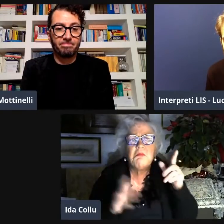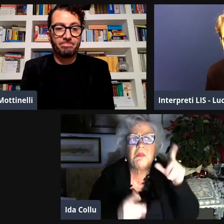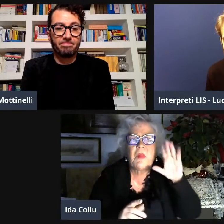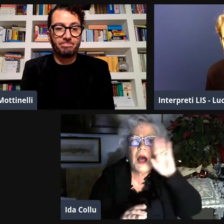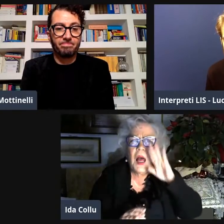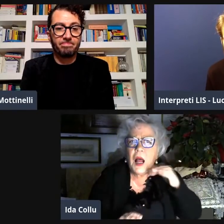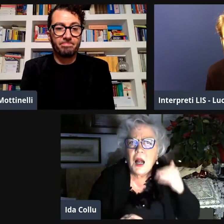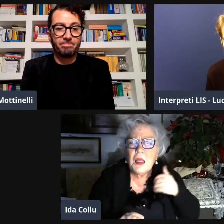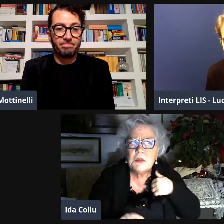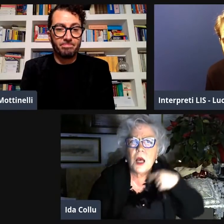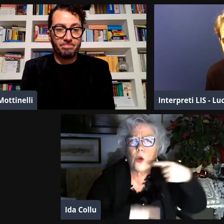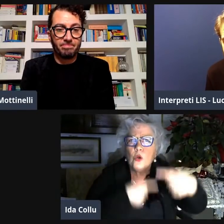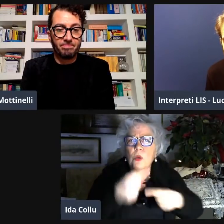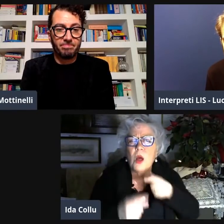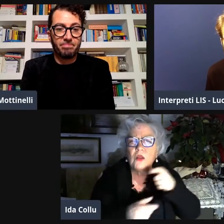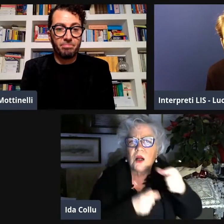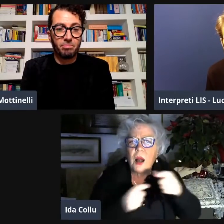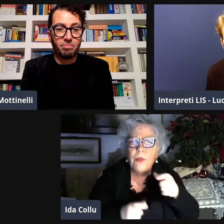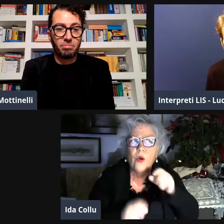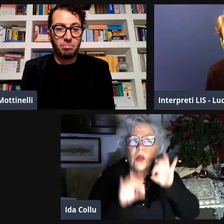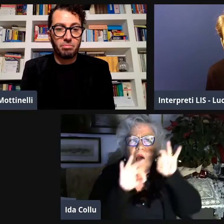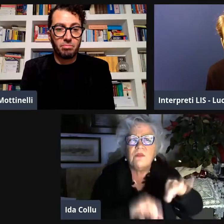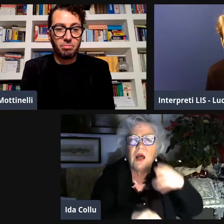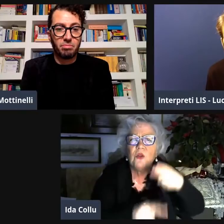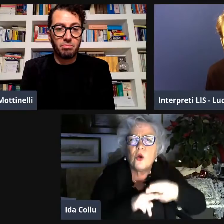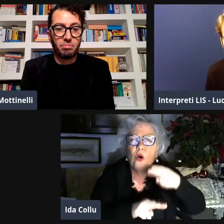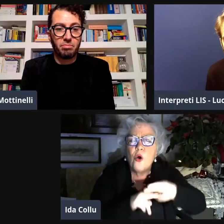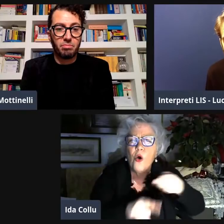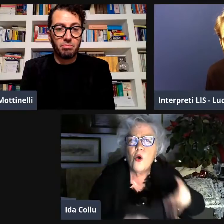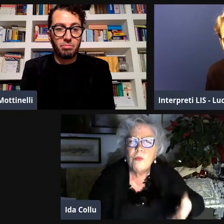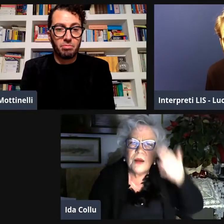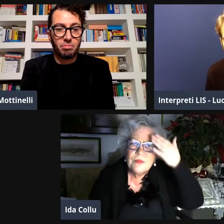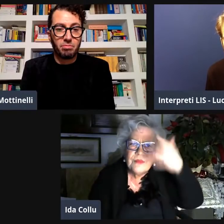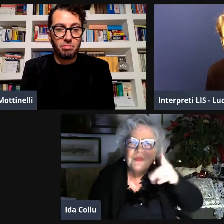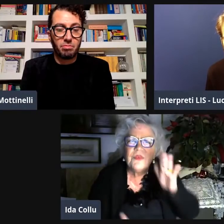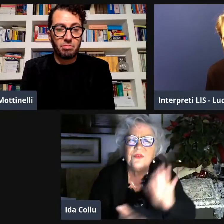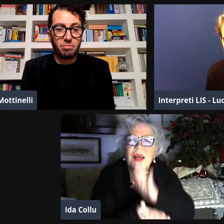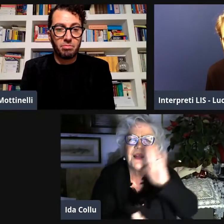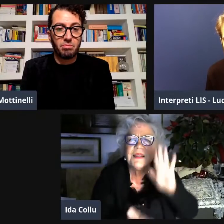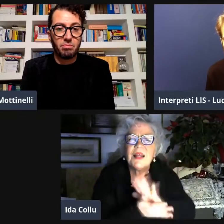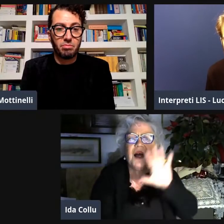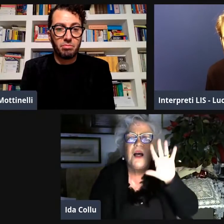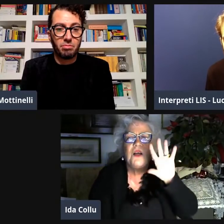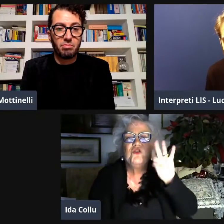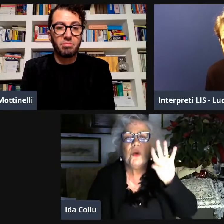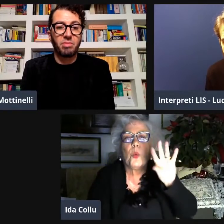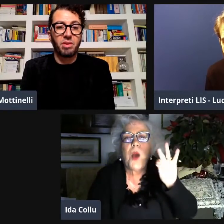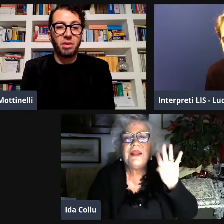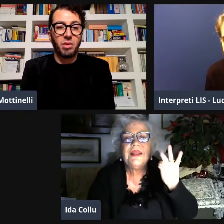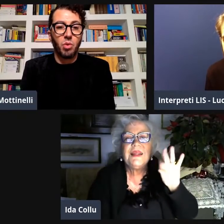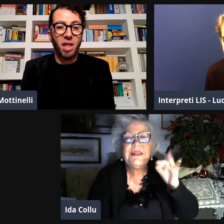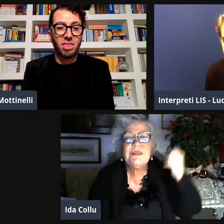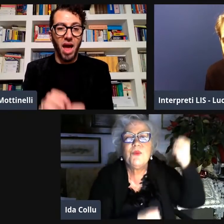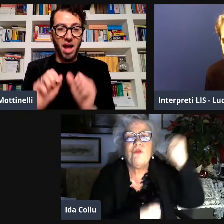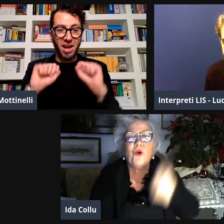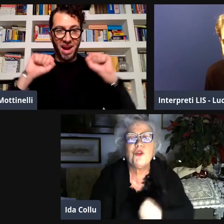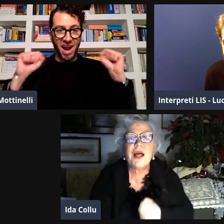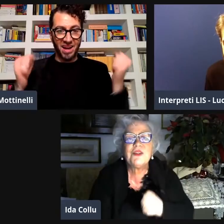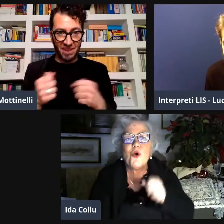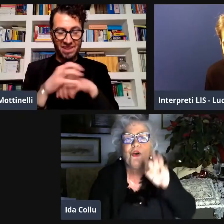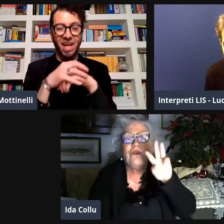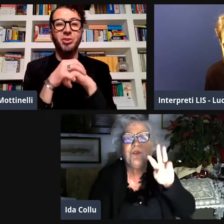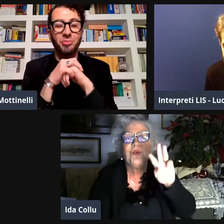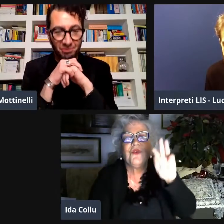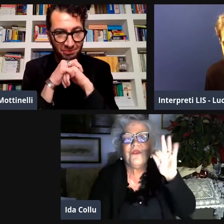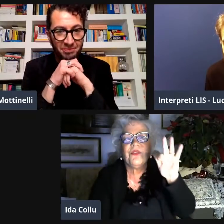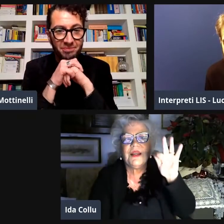sono cominciate le discussioni ma Lisa ha continuato ad avere rapporti con Roma la festa